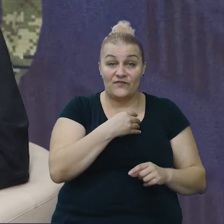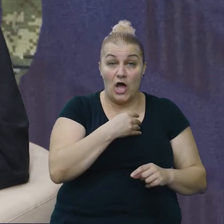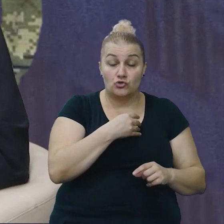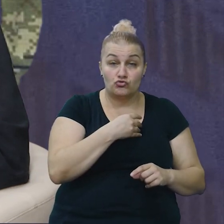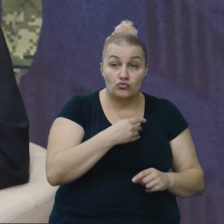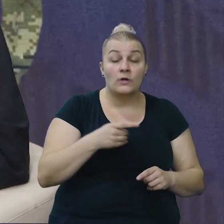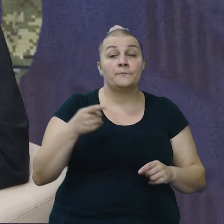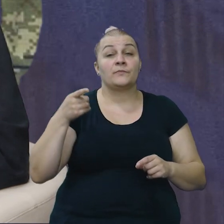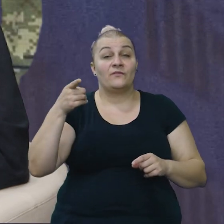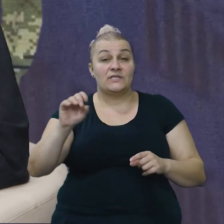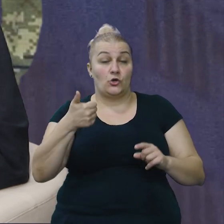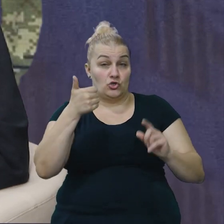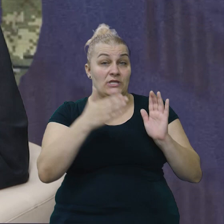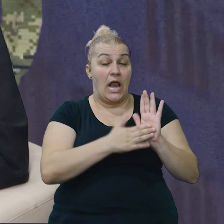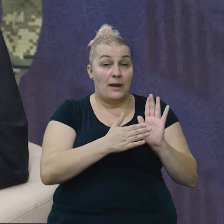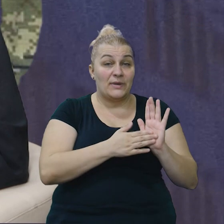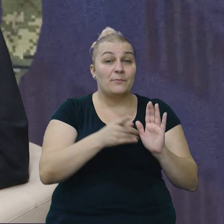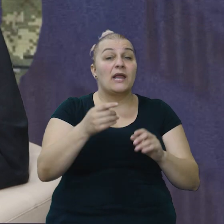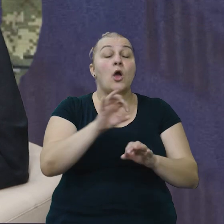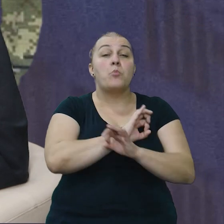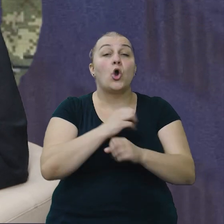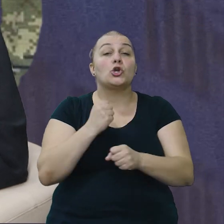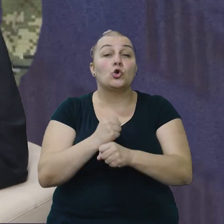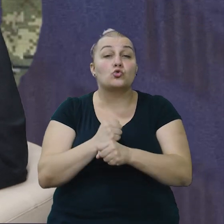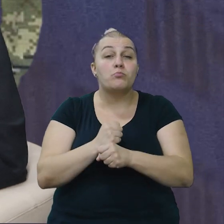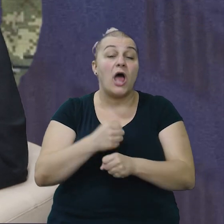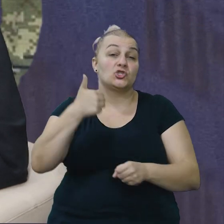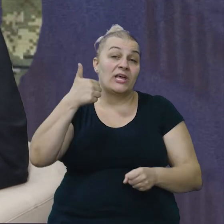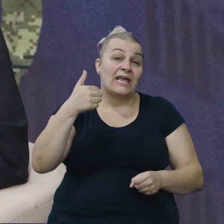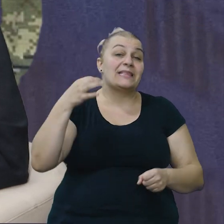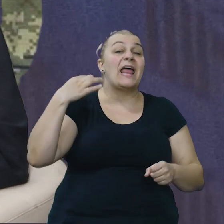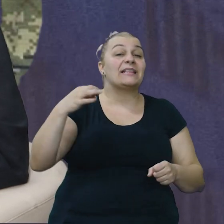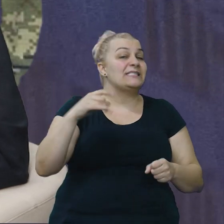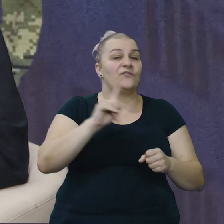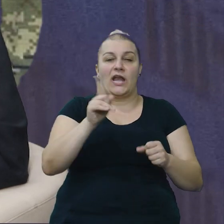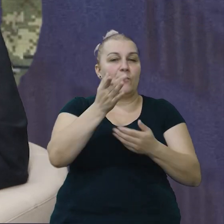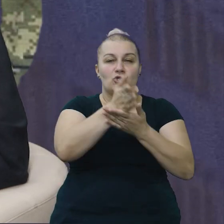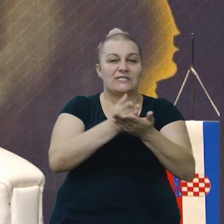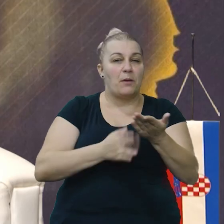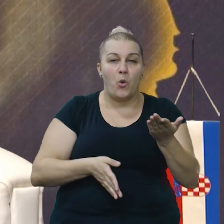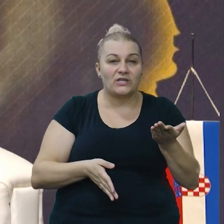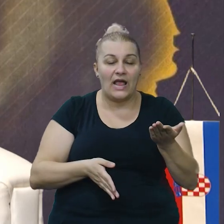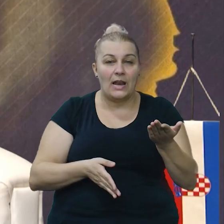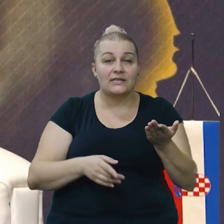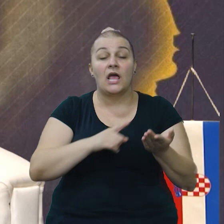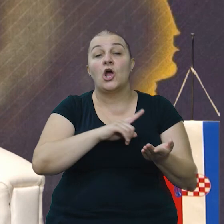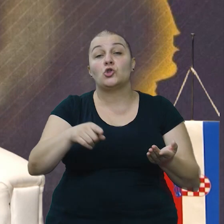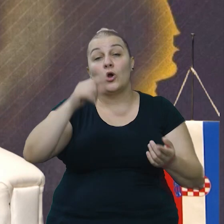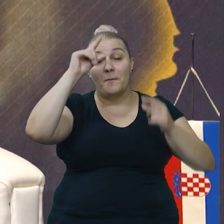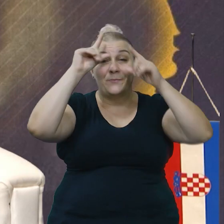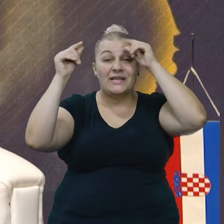Vi ste još jedan primjer i pokojni grubače da je Hrvatska jedna jedinstvena nedjeljiva dok se zvijezde